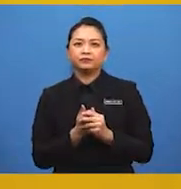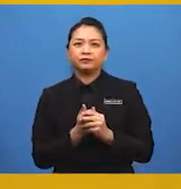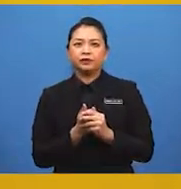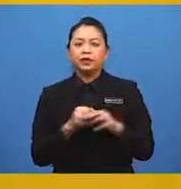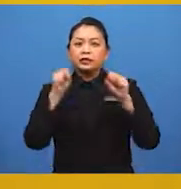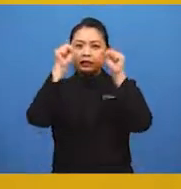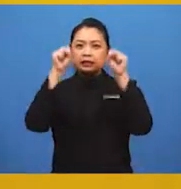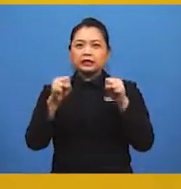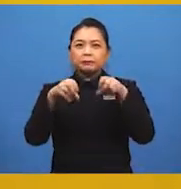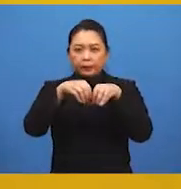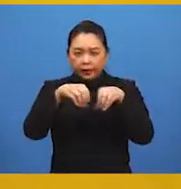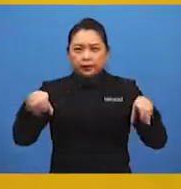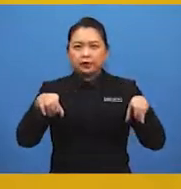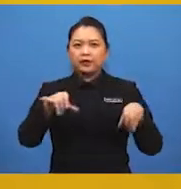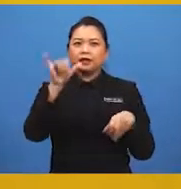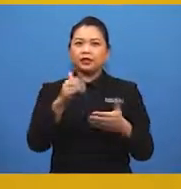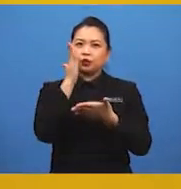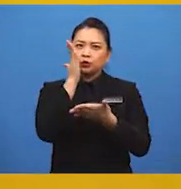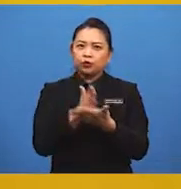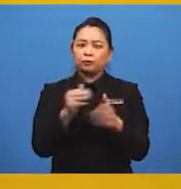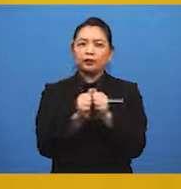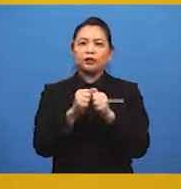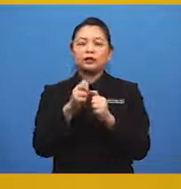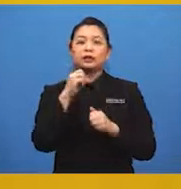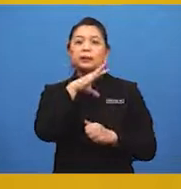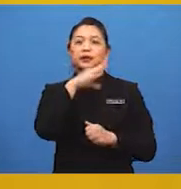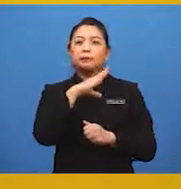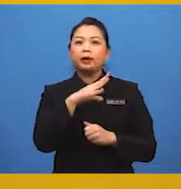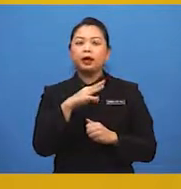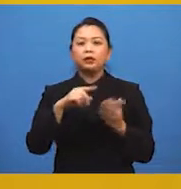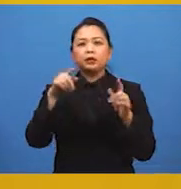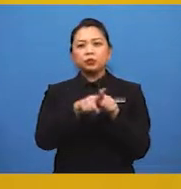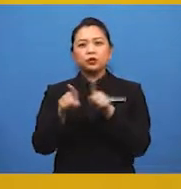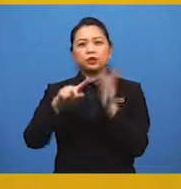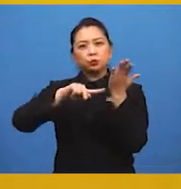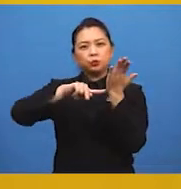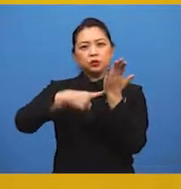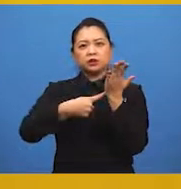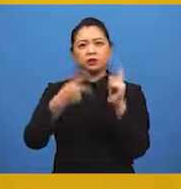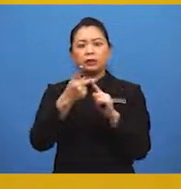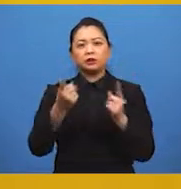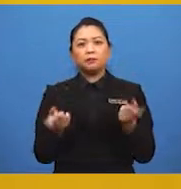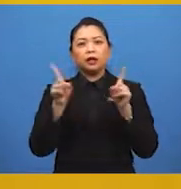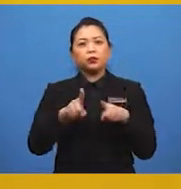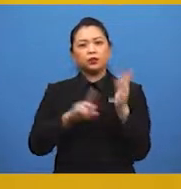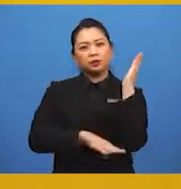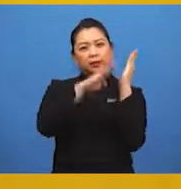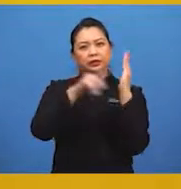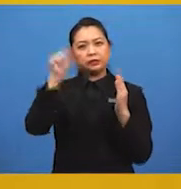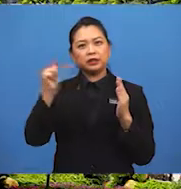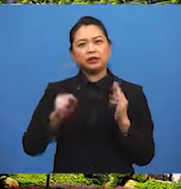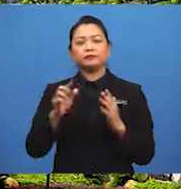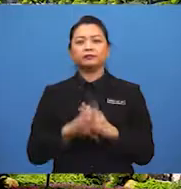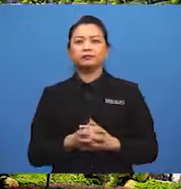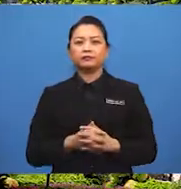Sistem perparitan yang tersumbat dengan sampah sarap juga punca kepada berlakunya banjir kilat.